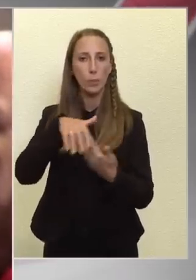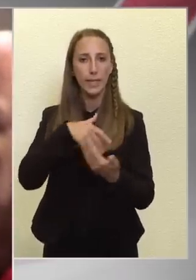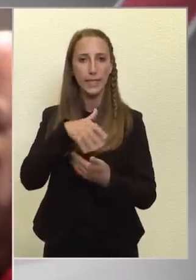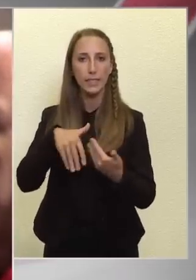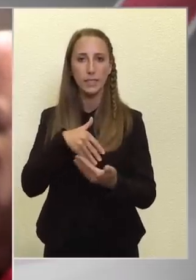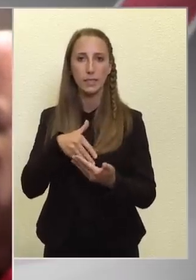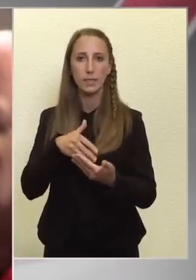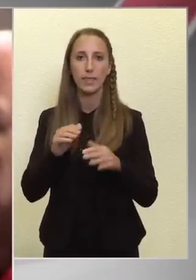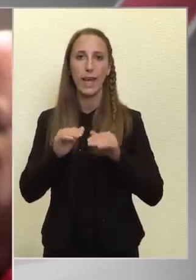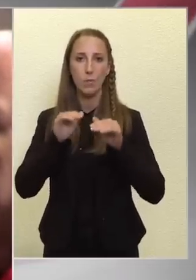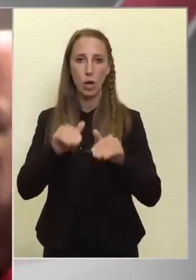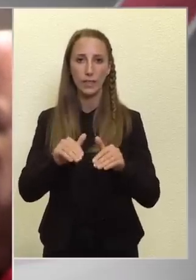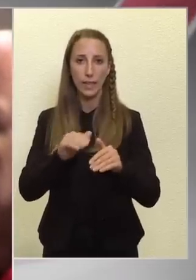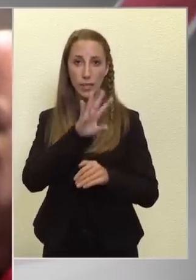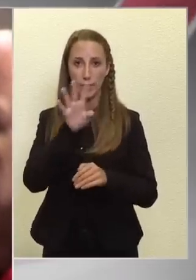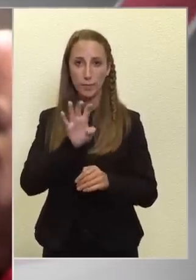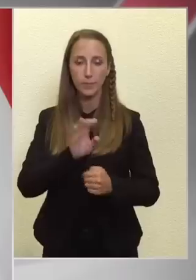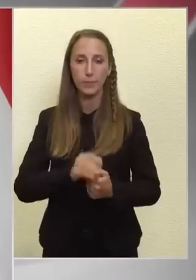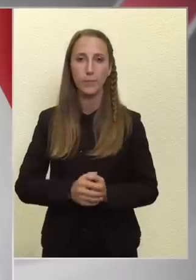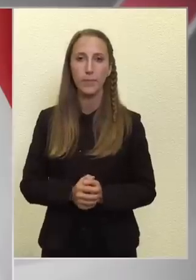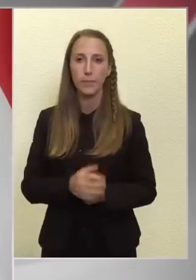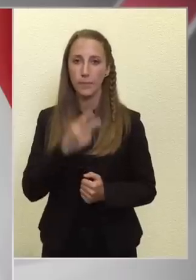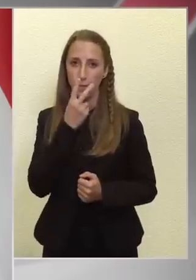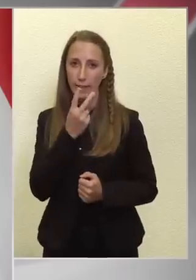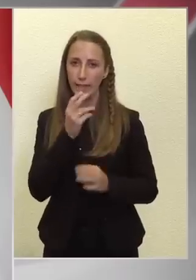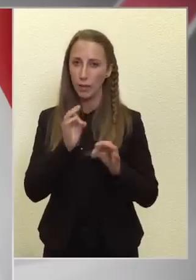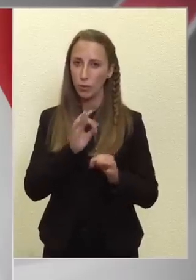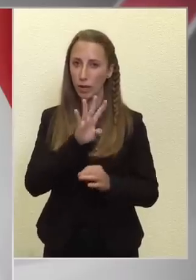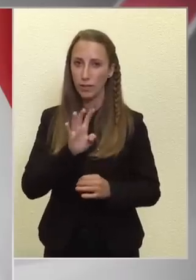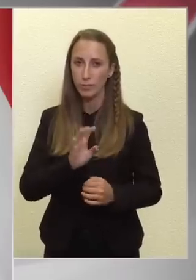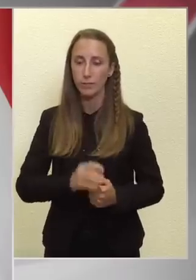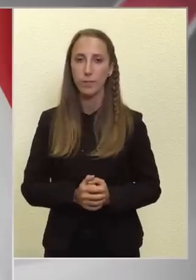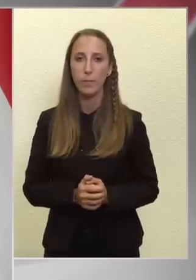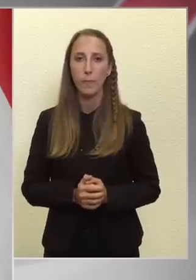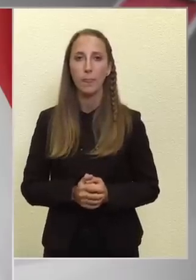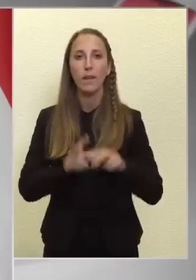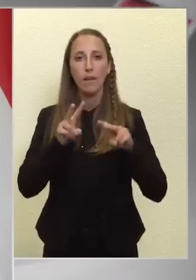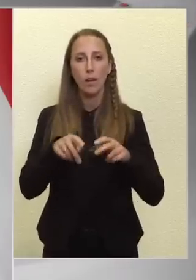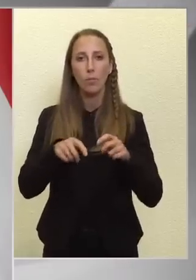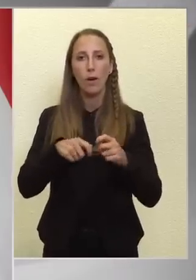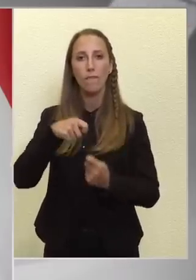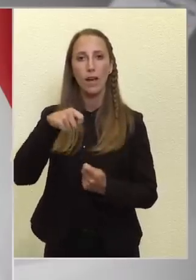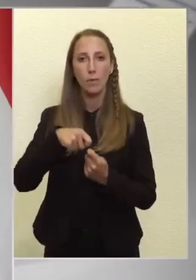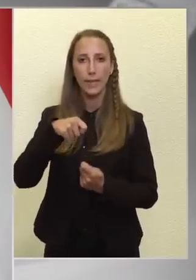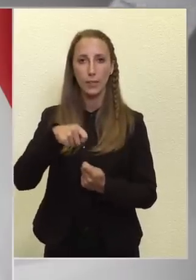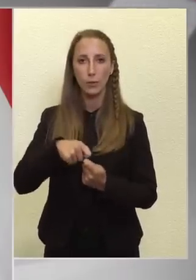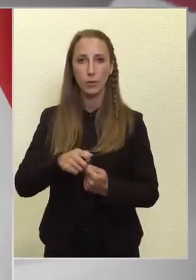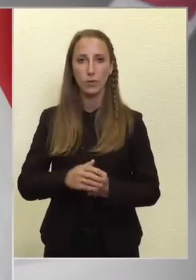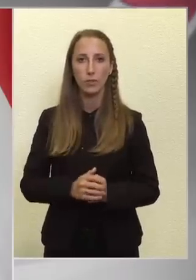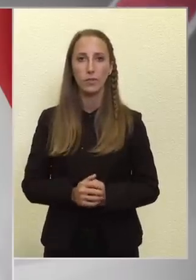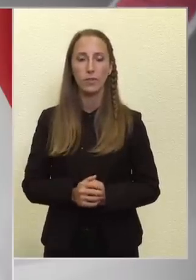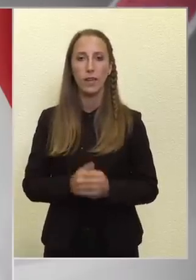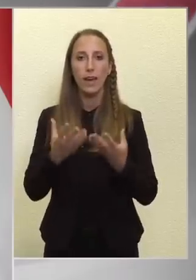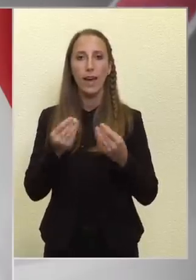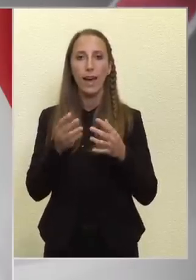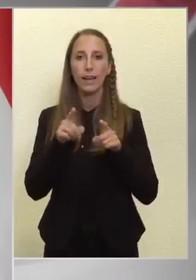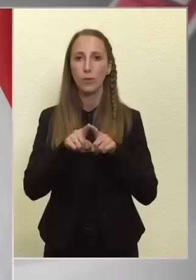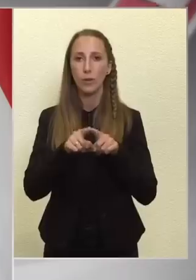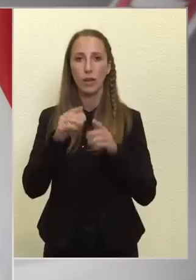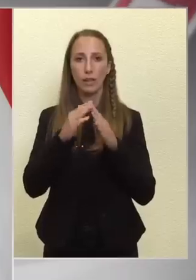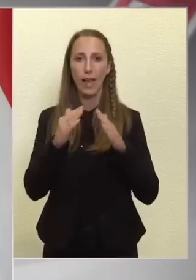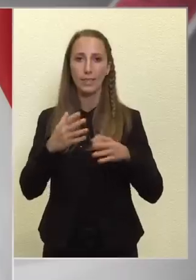támogatását látják jónak? Tudóban felmértük azt, hogy hány olyan